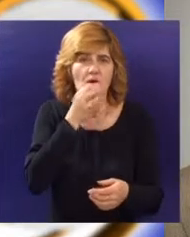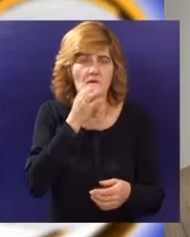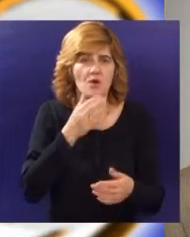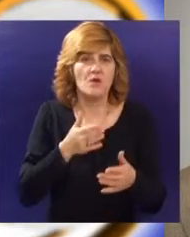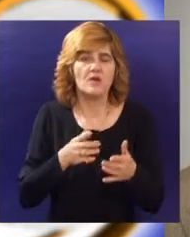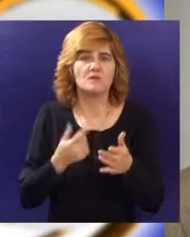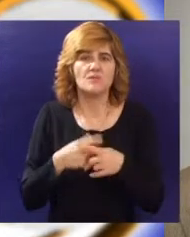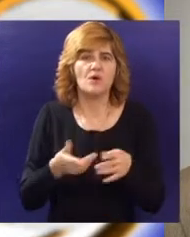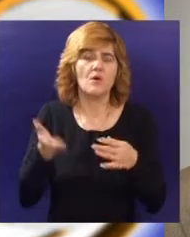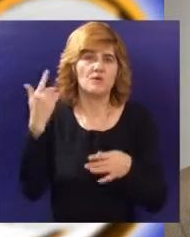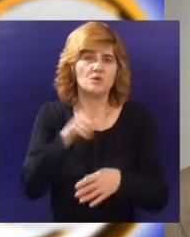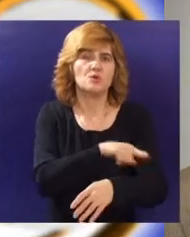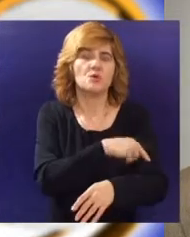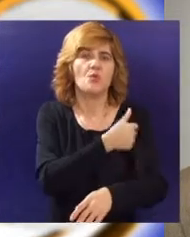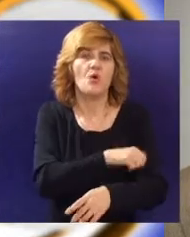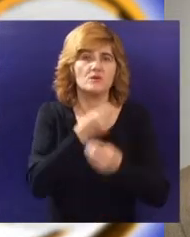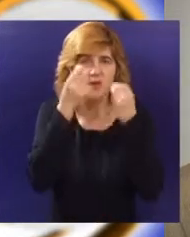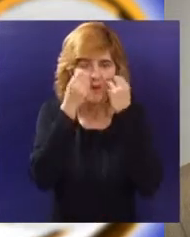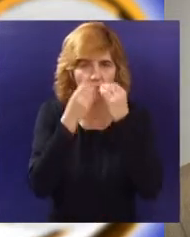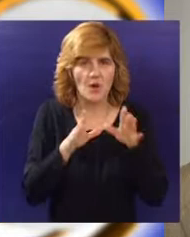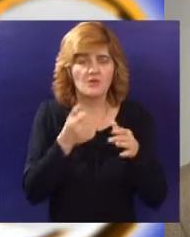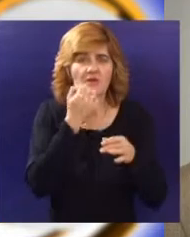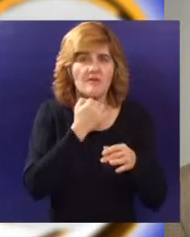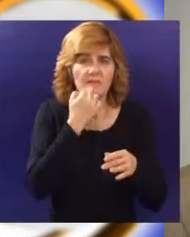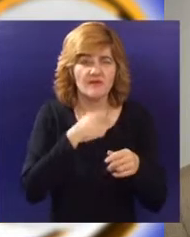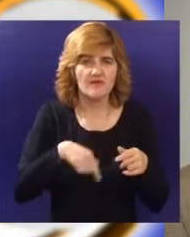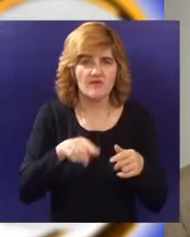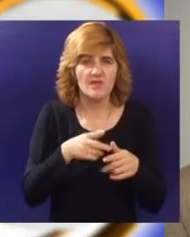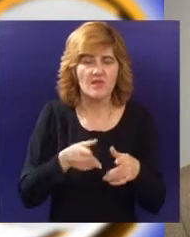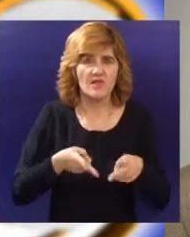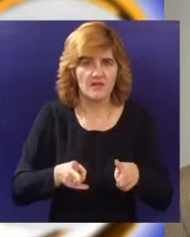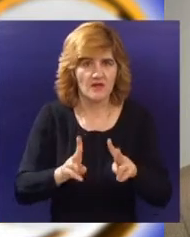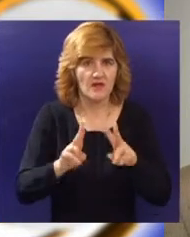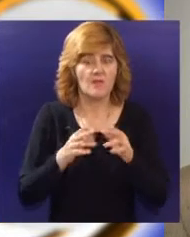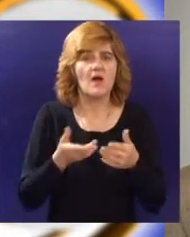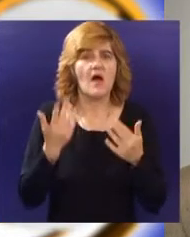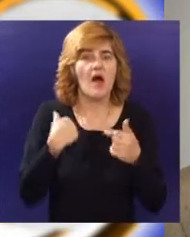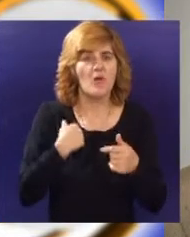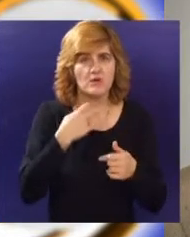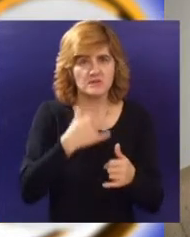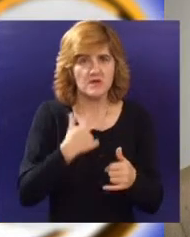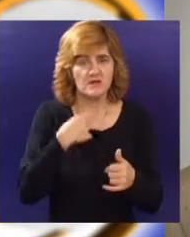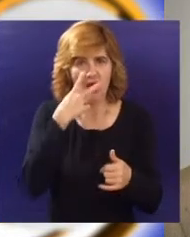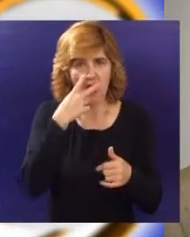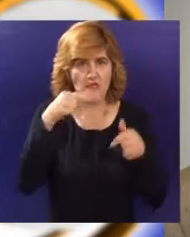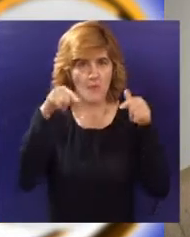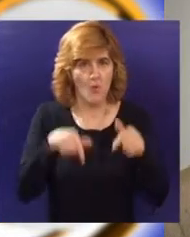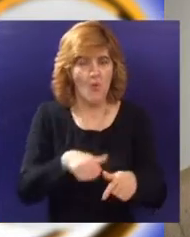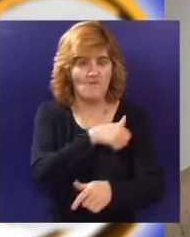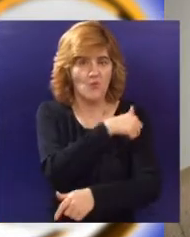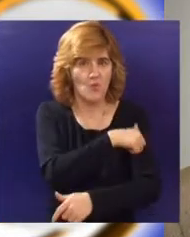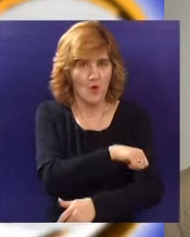propusti i višegodišnje ruiniranje poljoprivrede i u svakom slučaju ako samo gledamo ovu godinu tada se i